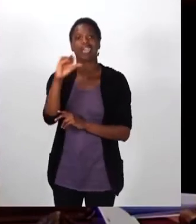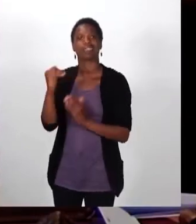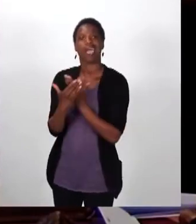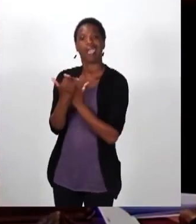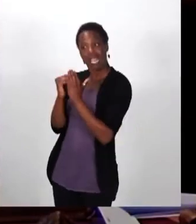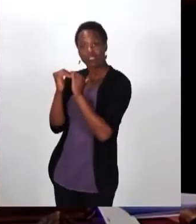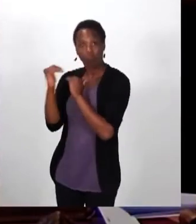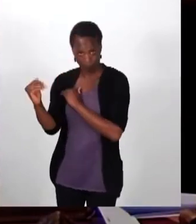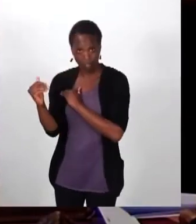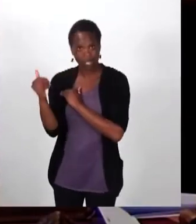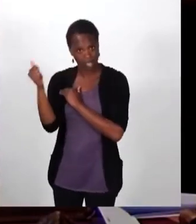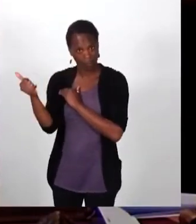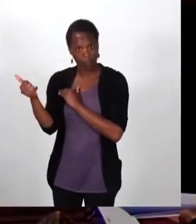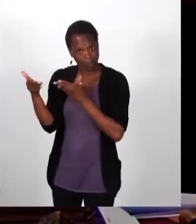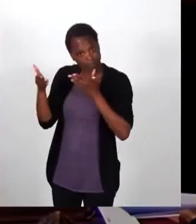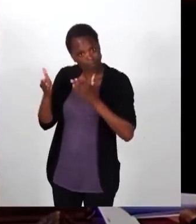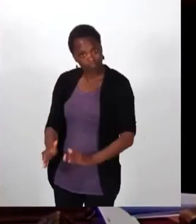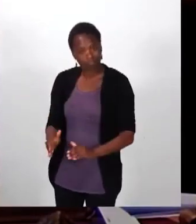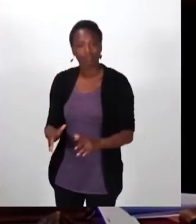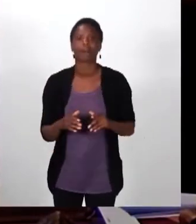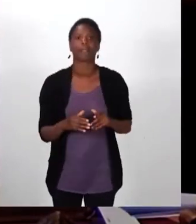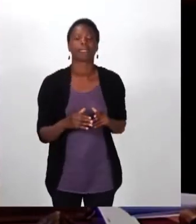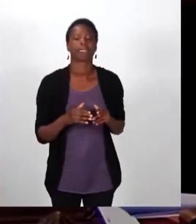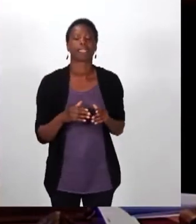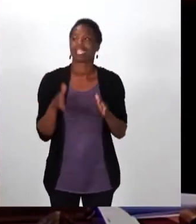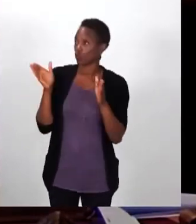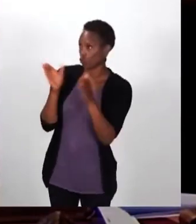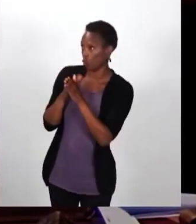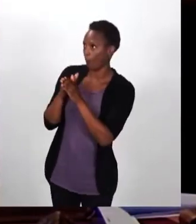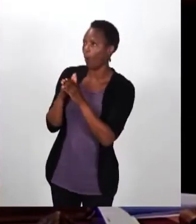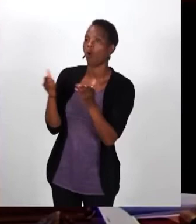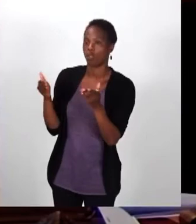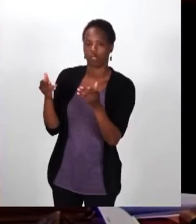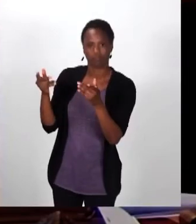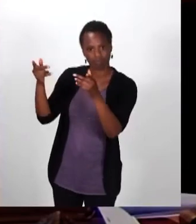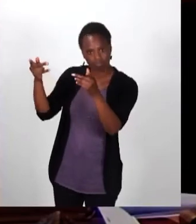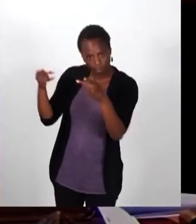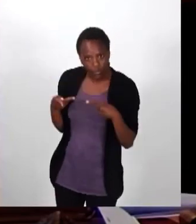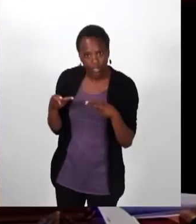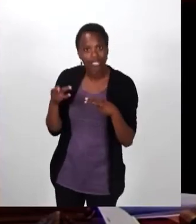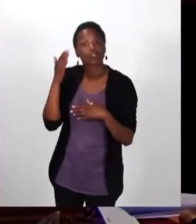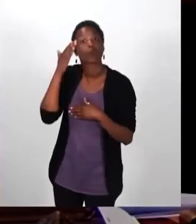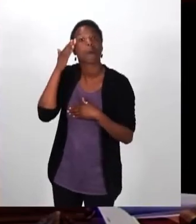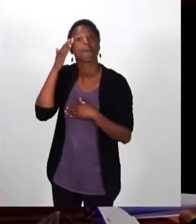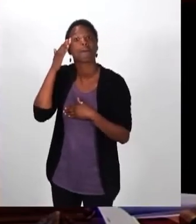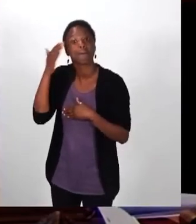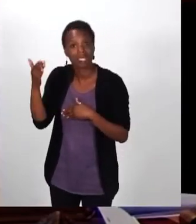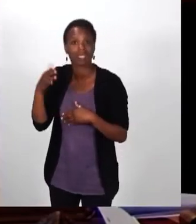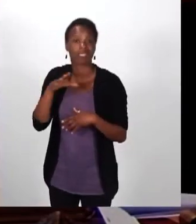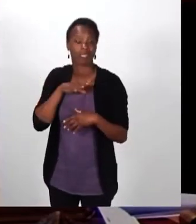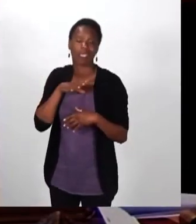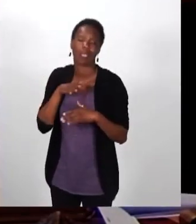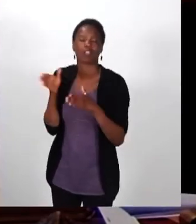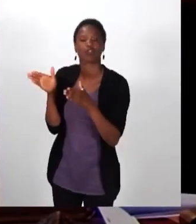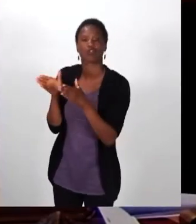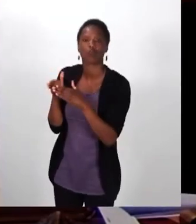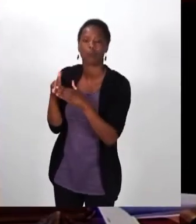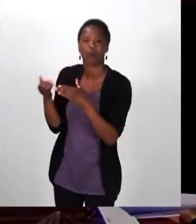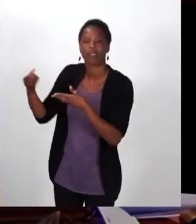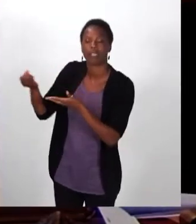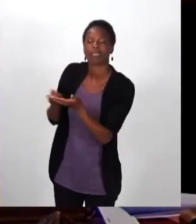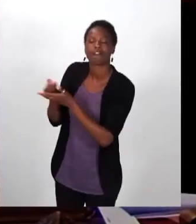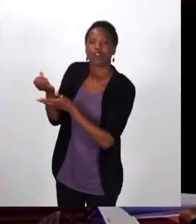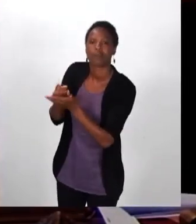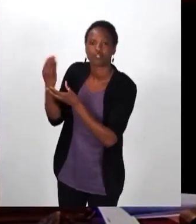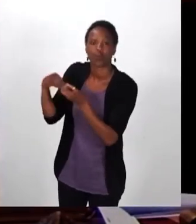confirmé, je cite, un avis favorable à la demande, sous réserve toutefois que les informations souhaitées, qui s'apparentent à une demande de renseignement, soient matérialisées dans un